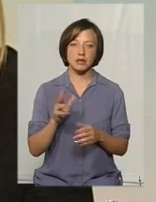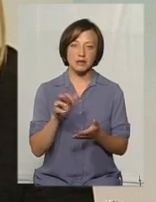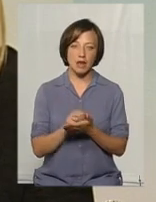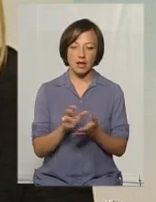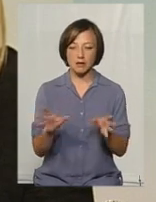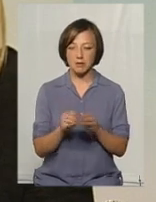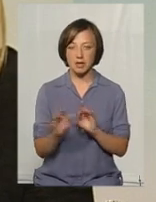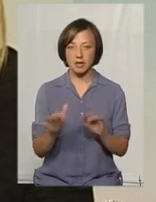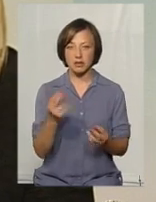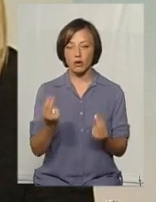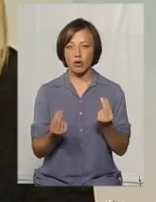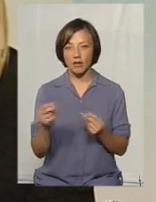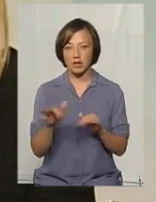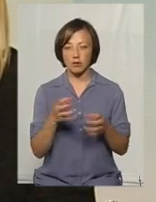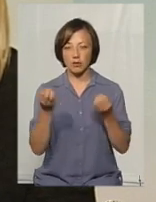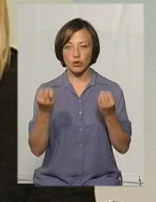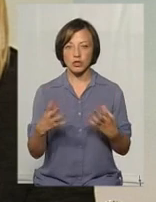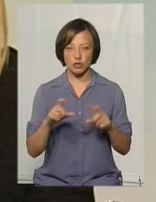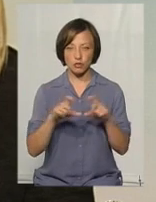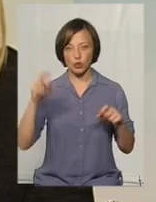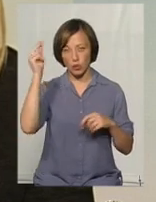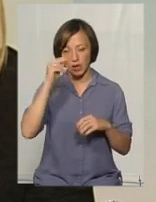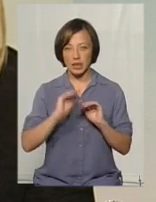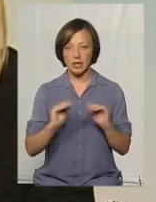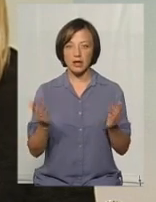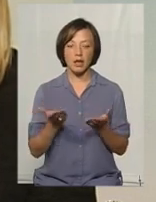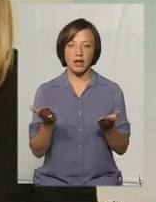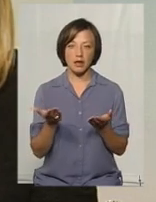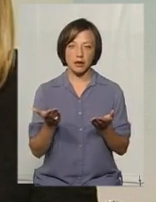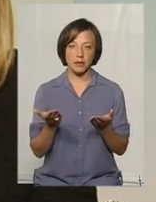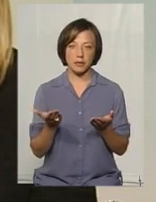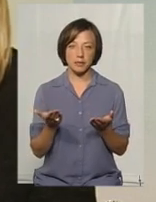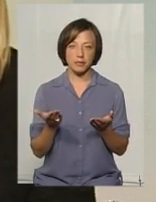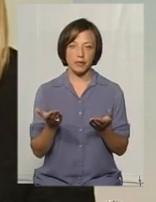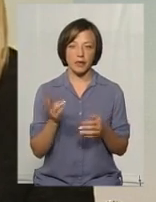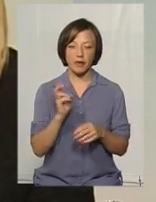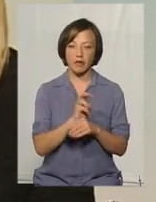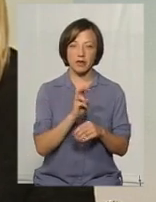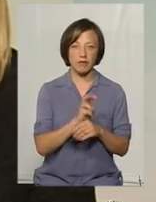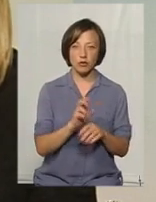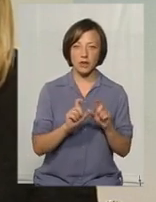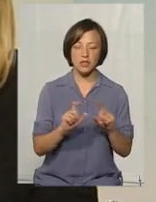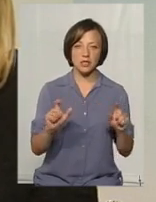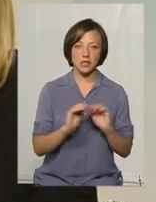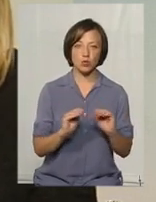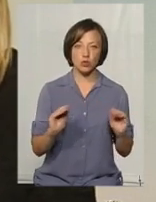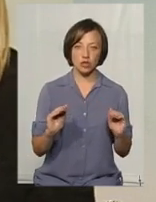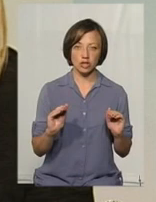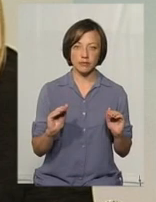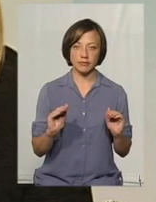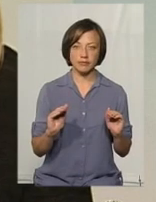спільна діяльність, ігрова діяльність. Тоді їм простіше і в школі. А діти, які не відвідували дитячі